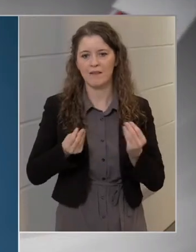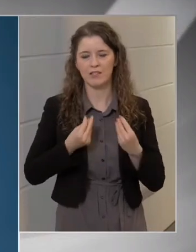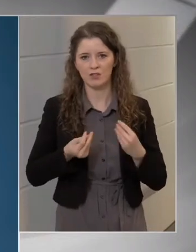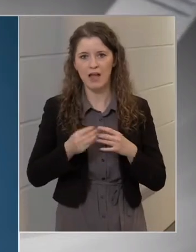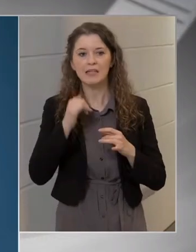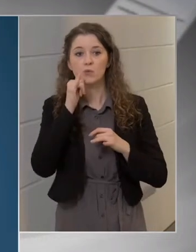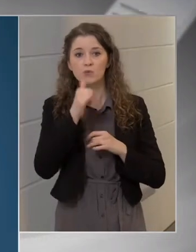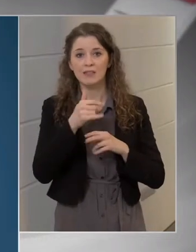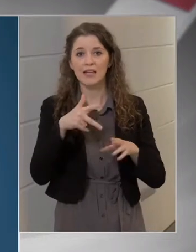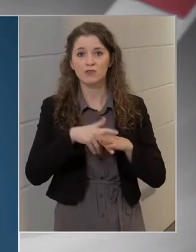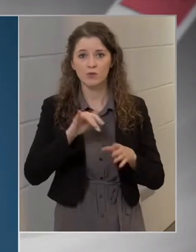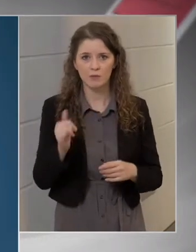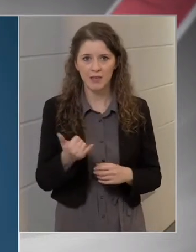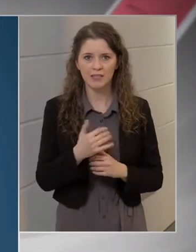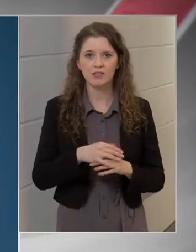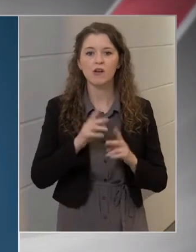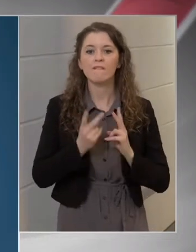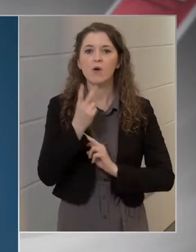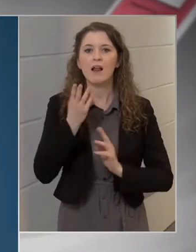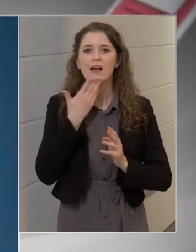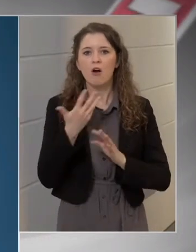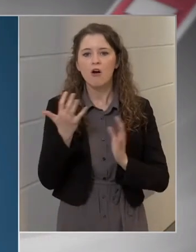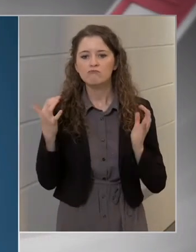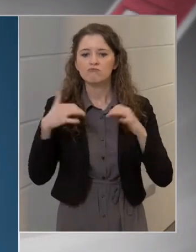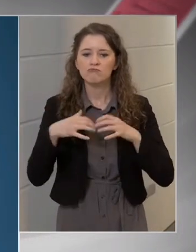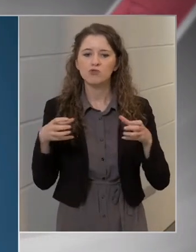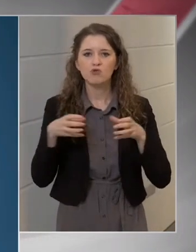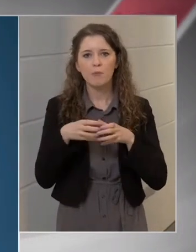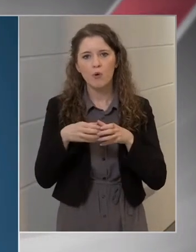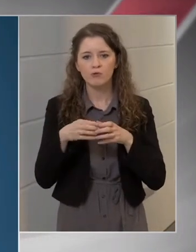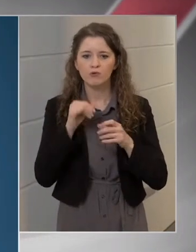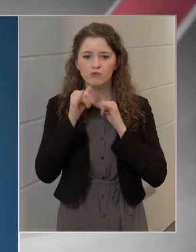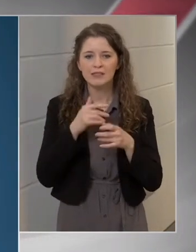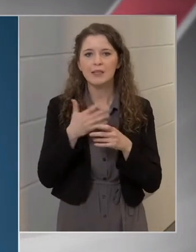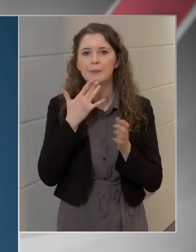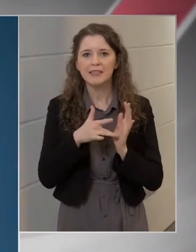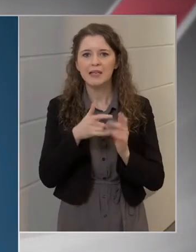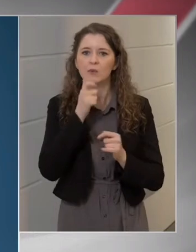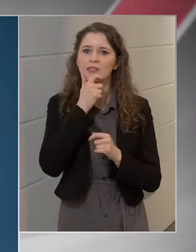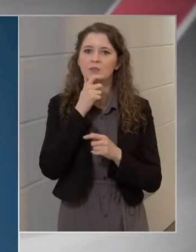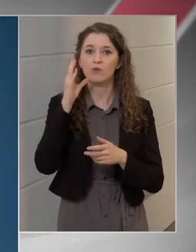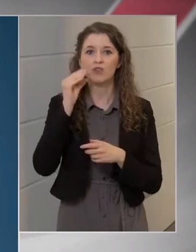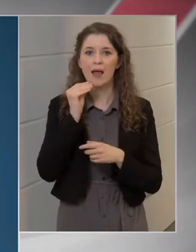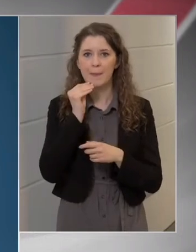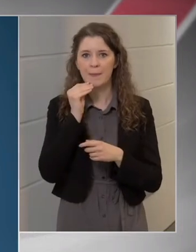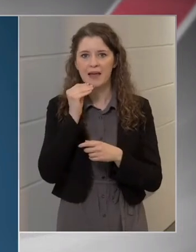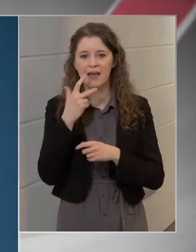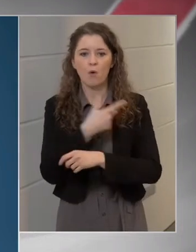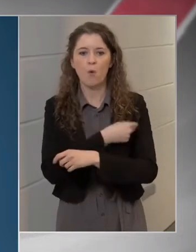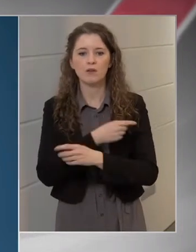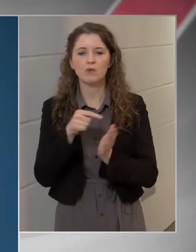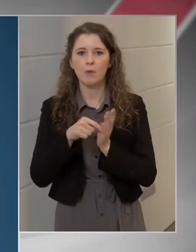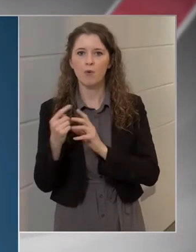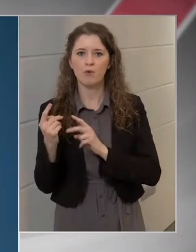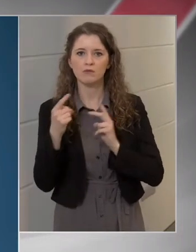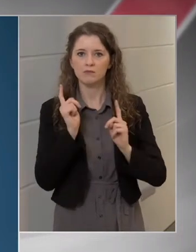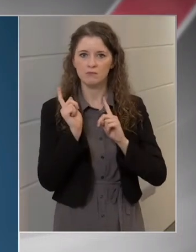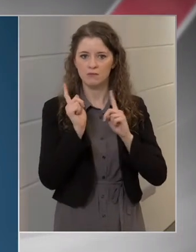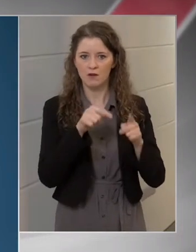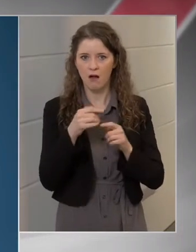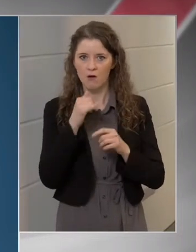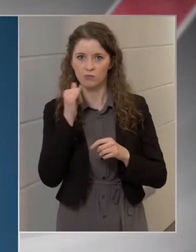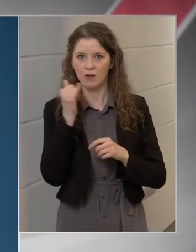főképpen, hogyha csoportosan utaznak, hogyha idős emberek az oltópontra esetleg betegszállító